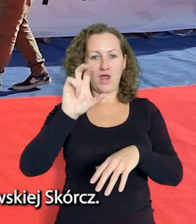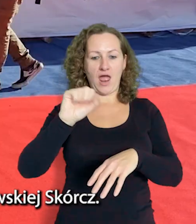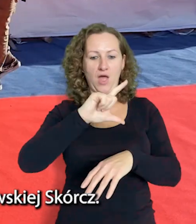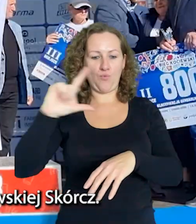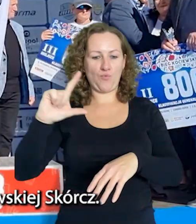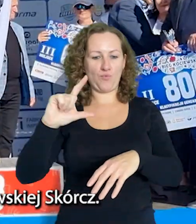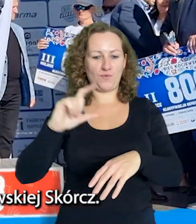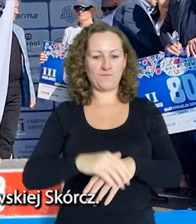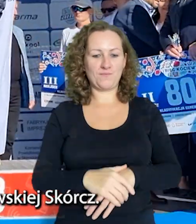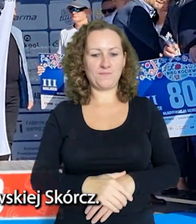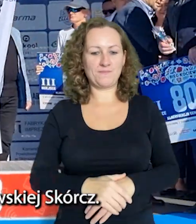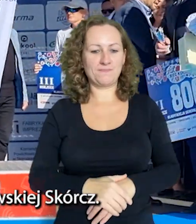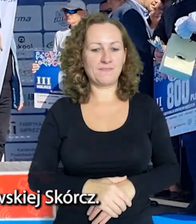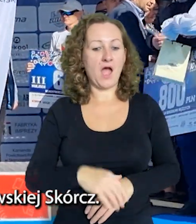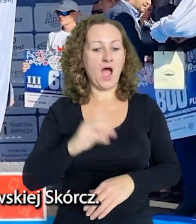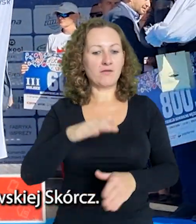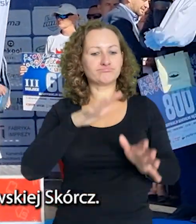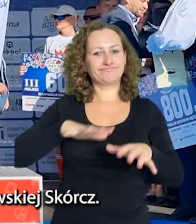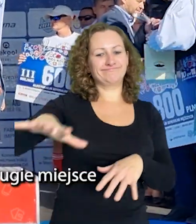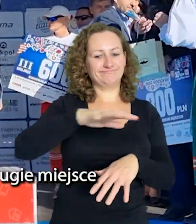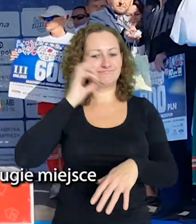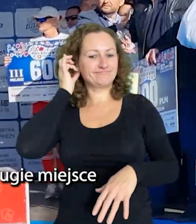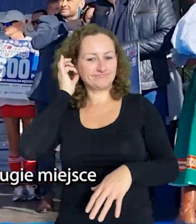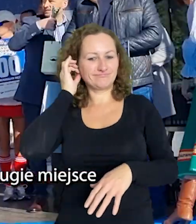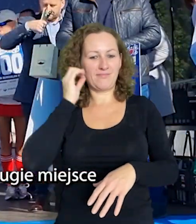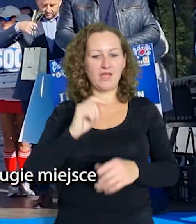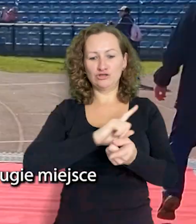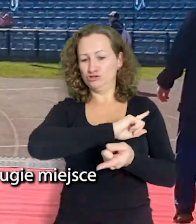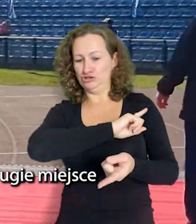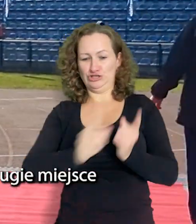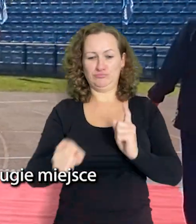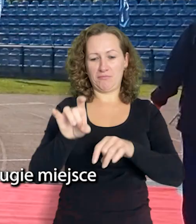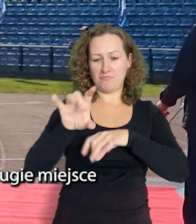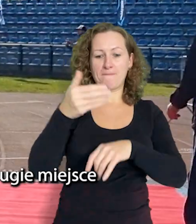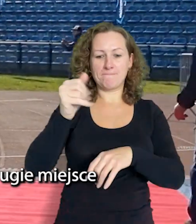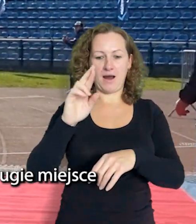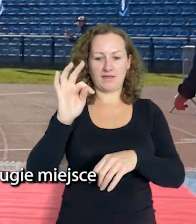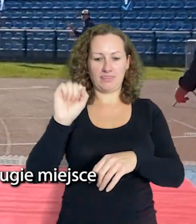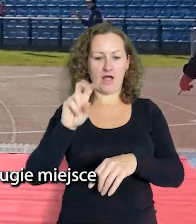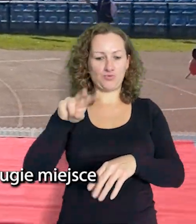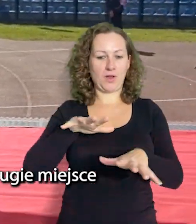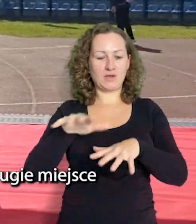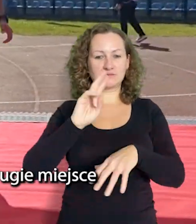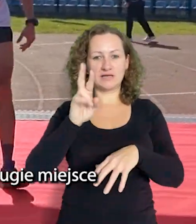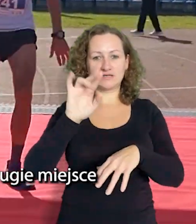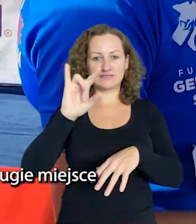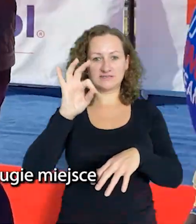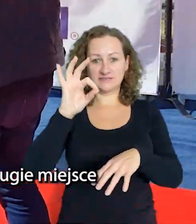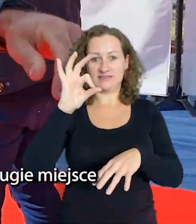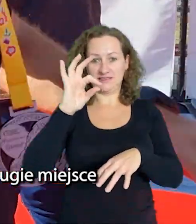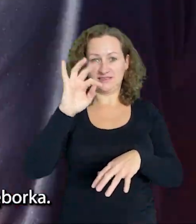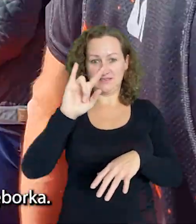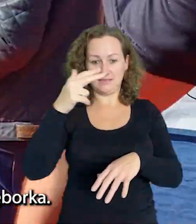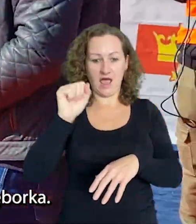zamknął Michał Lewandowski z LLKS Ziemi Kociewskiej Skurcz. Wśród pań kolejny raz najszybsza była Marta Łagownik. Drugie miejsce zajęła Krystyna